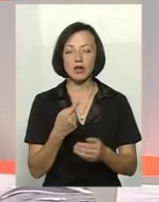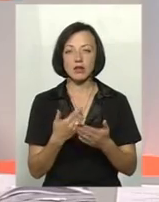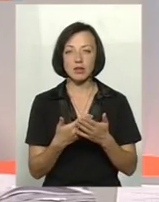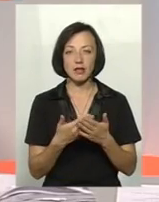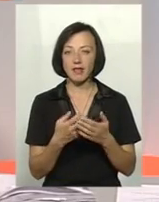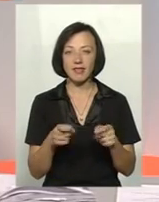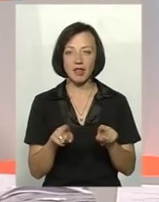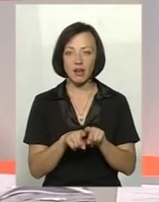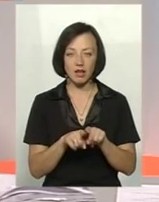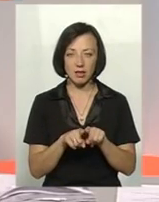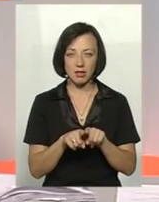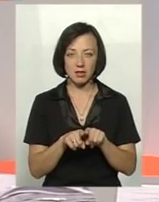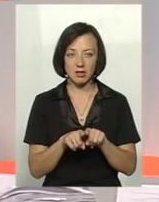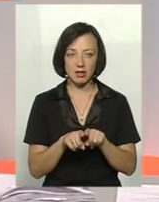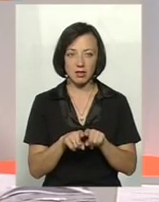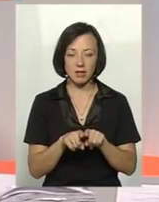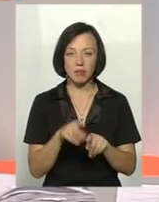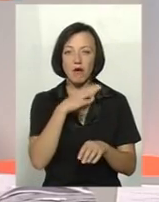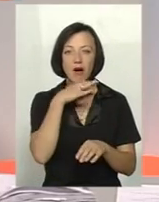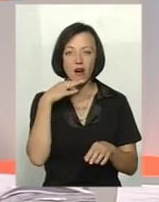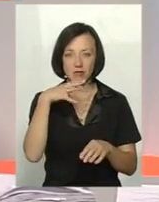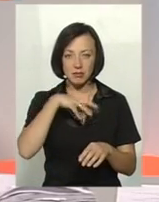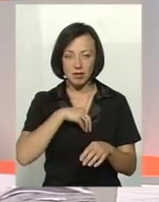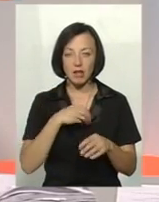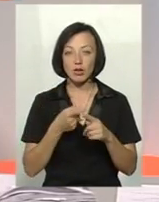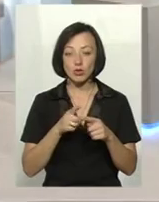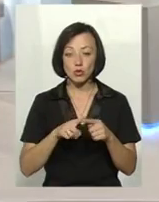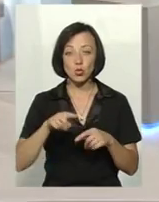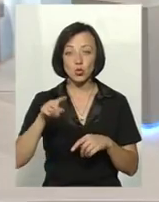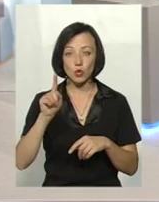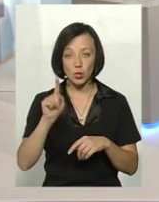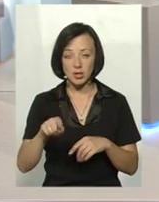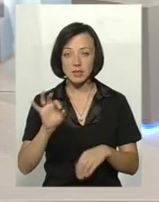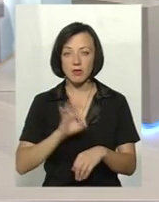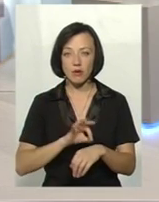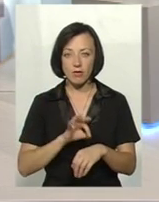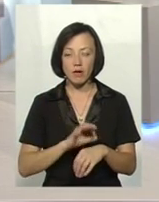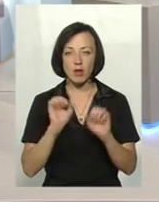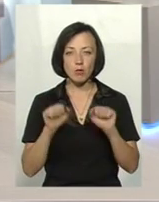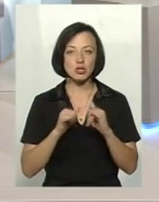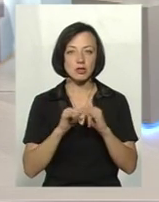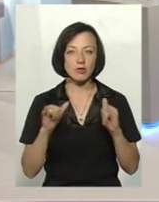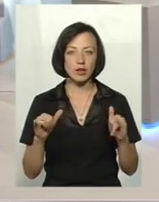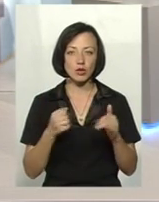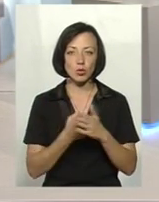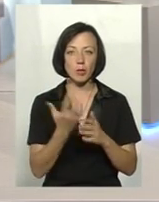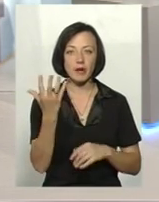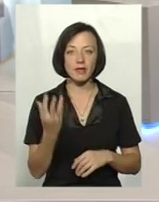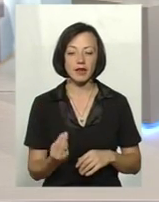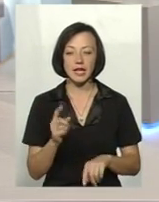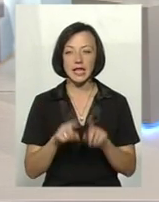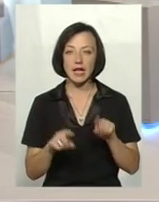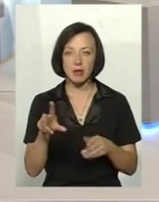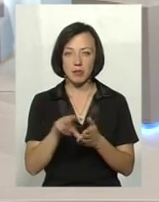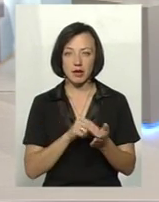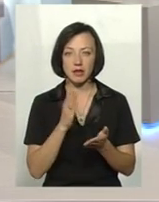не такий, значить, концентрований, то тоді, значить, захворювання може розвиватися і до 5 днів. Ну, деякі